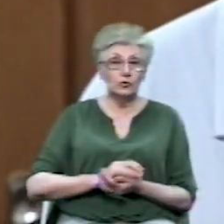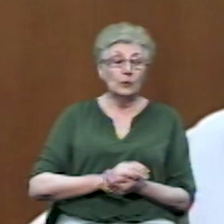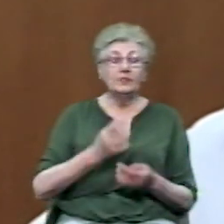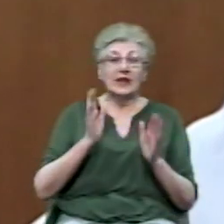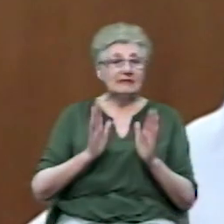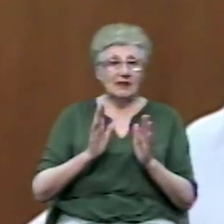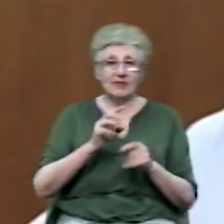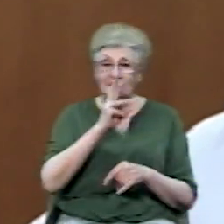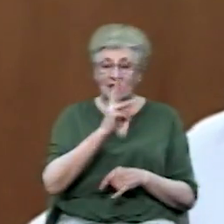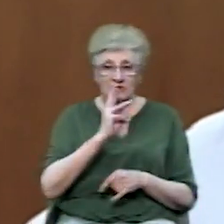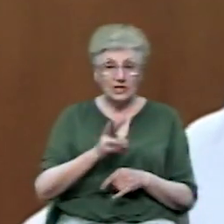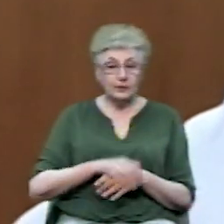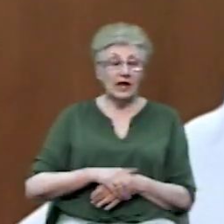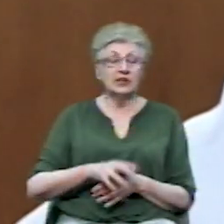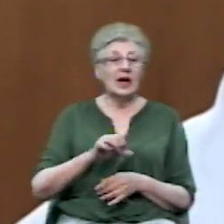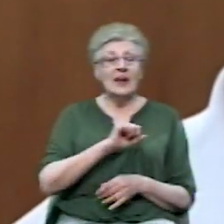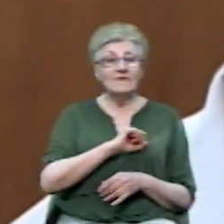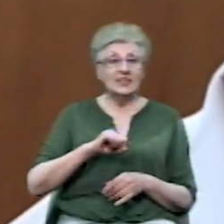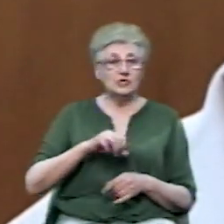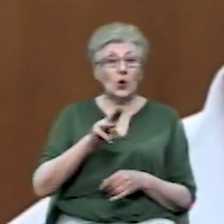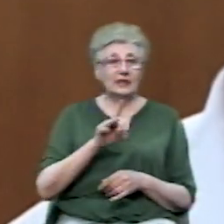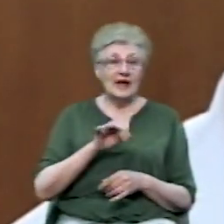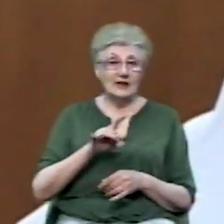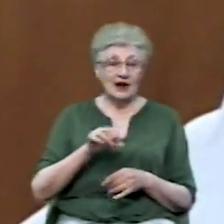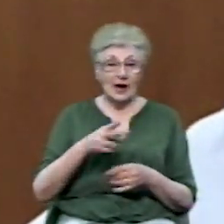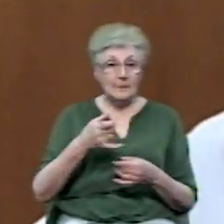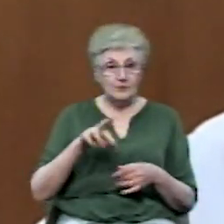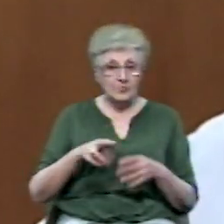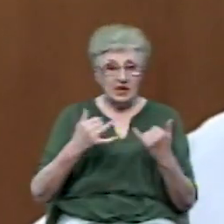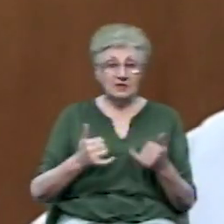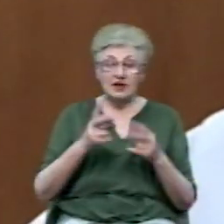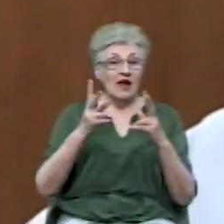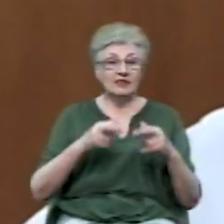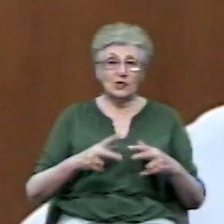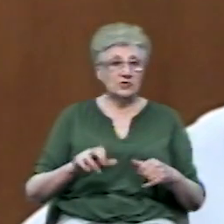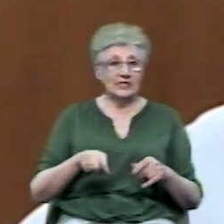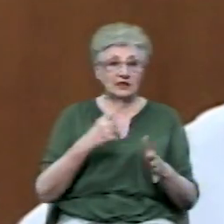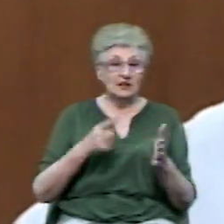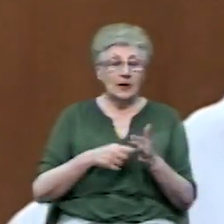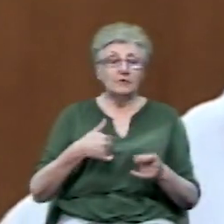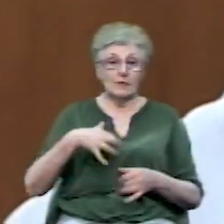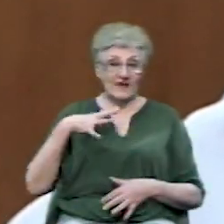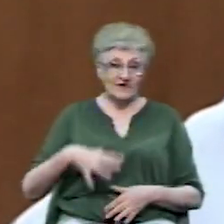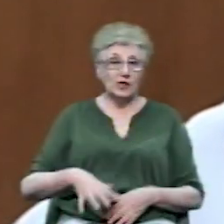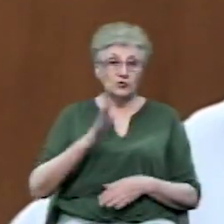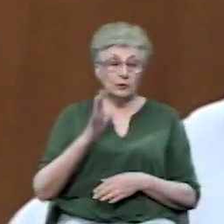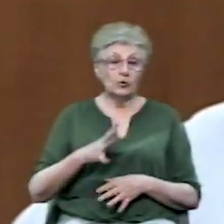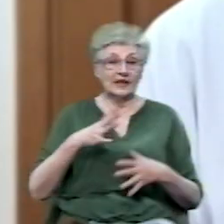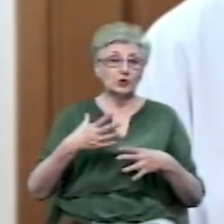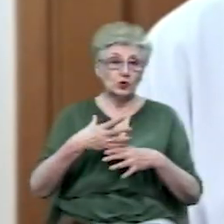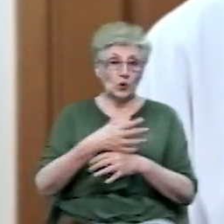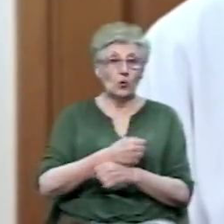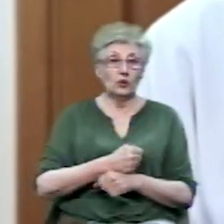плату. Фізіотерапія, вона зараз на Національної служби повністю не розглядається, і ми вимушені будемо скорочувати.